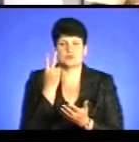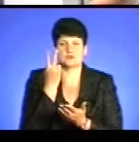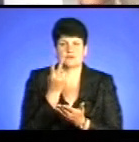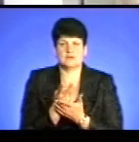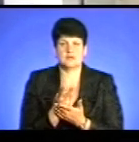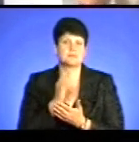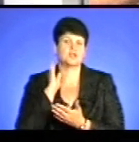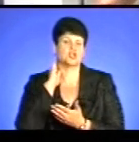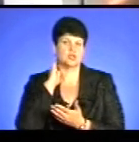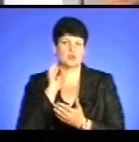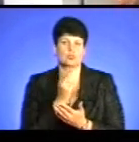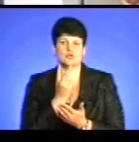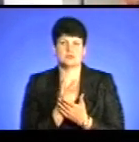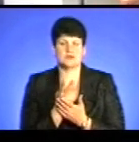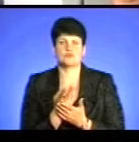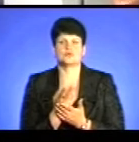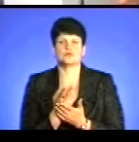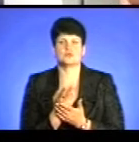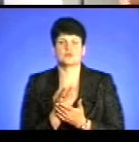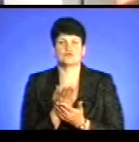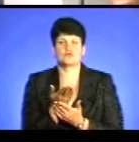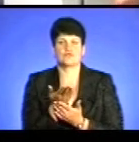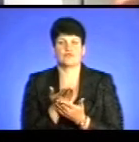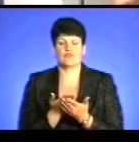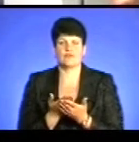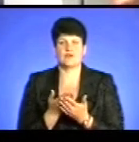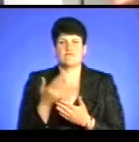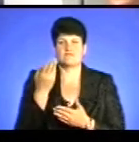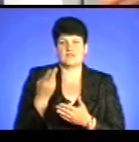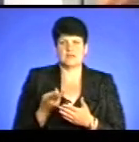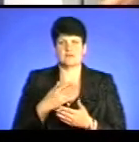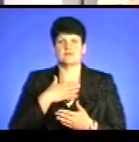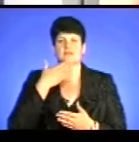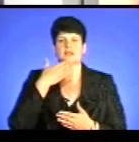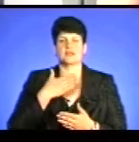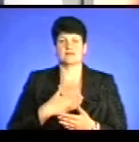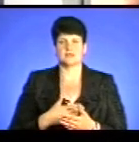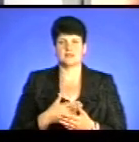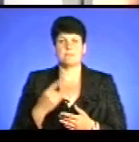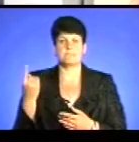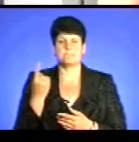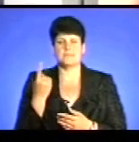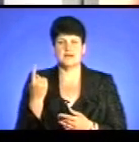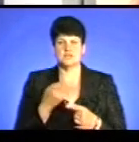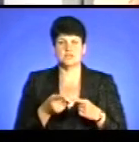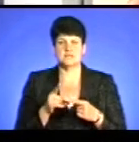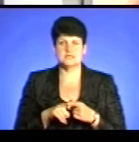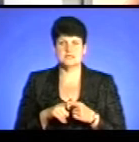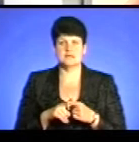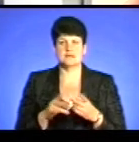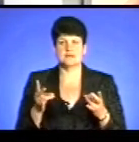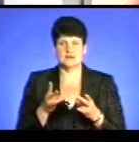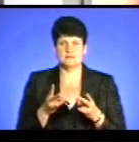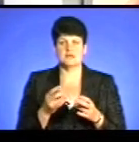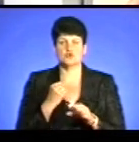після її щось положити таке, щоб вирівняти на спину, щоб вирівняти дихальні шляхи. Але обов'язково першим методом це було, треба